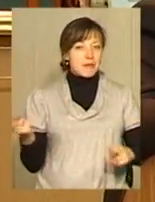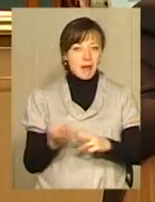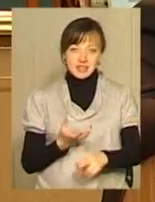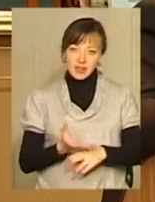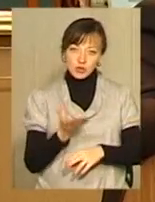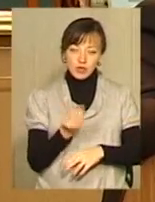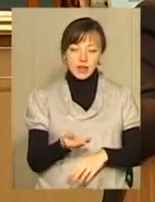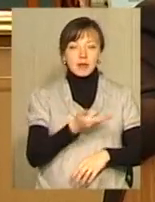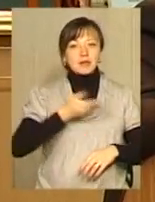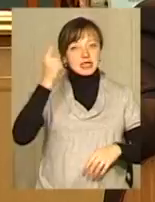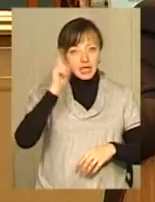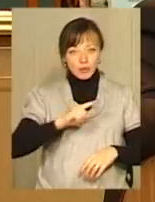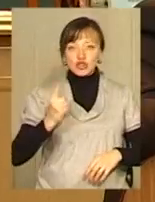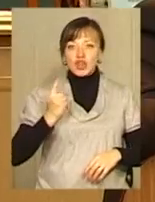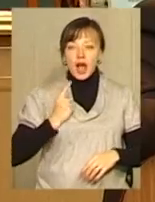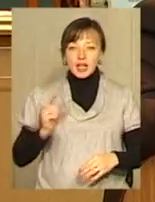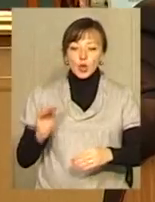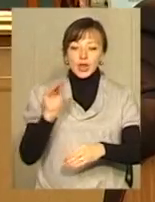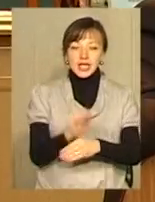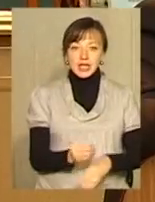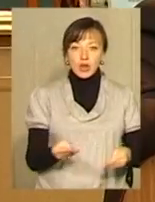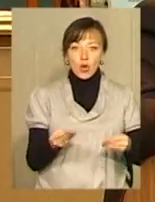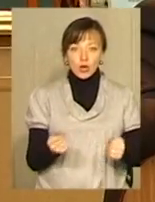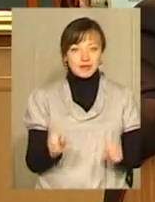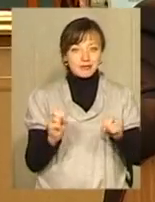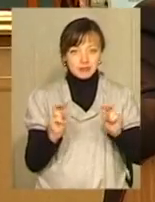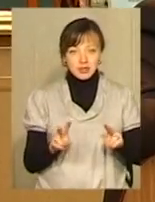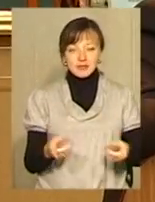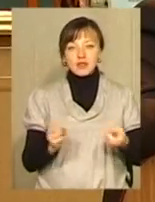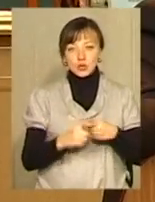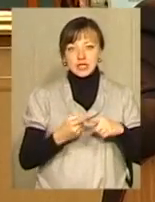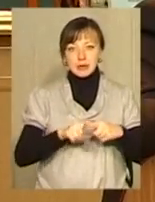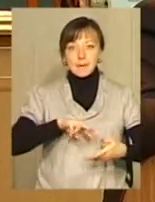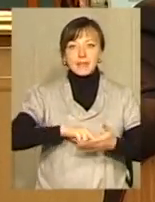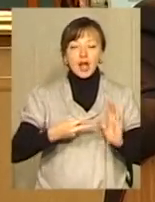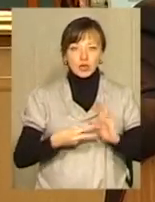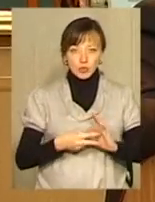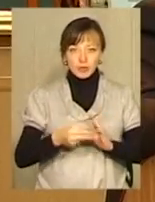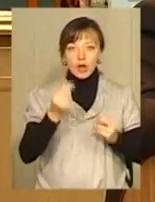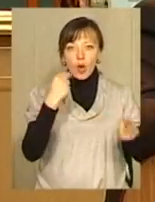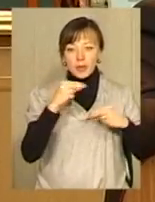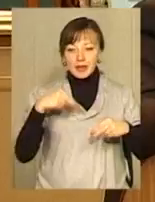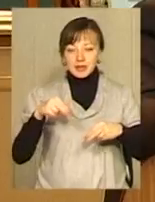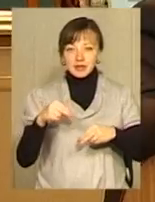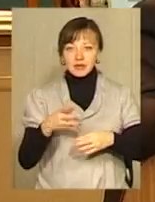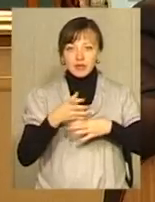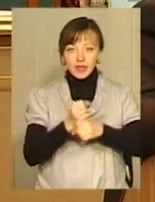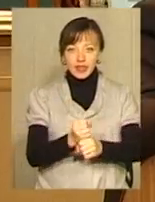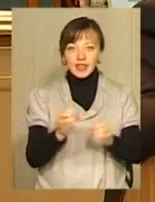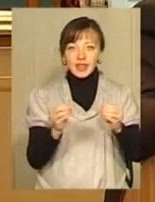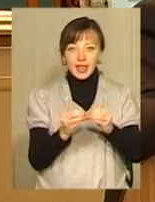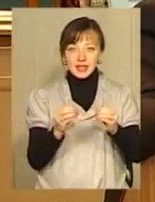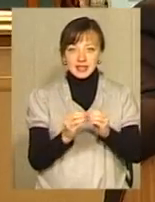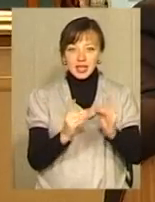Знаємо, що чекати дотаційних коштів ризиковано. В зв'язку з цим плануємо оптимізувати 10 ліжок гінекологічних в